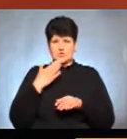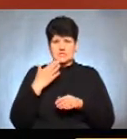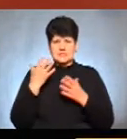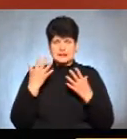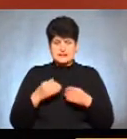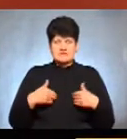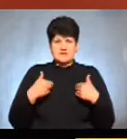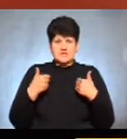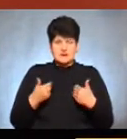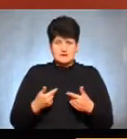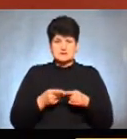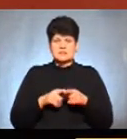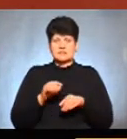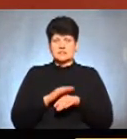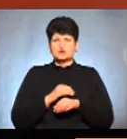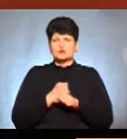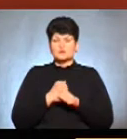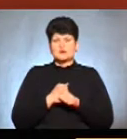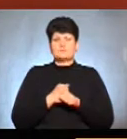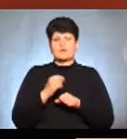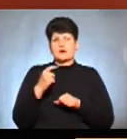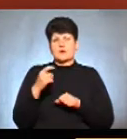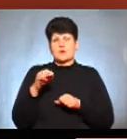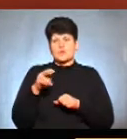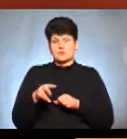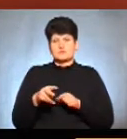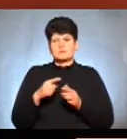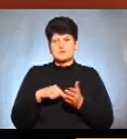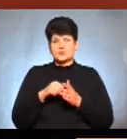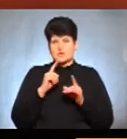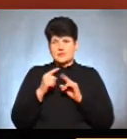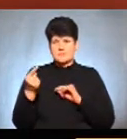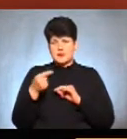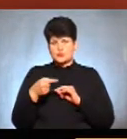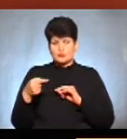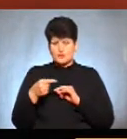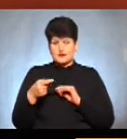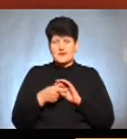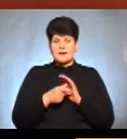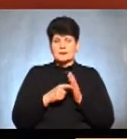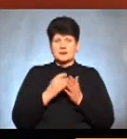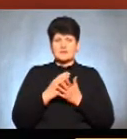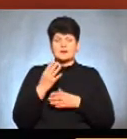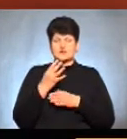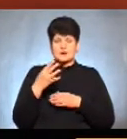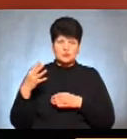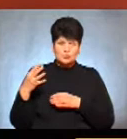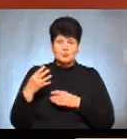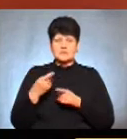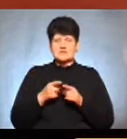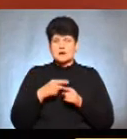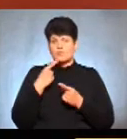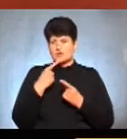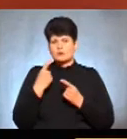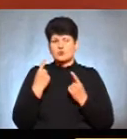зверталися. Фактично вони це робили в холі міської ради, тобто на першому поверсі, хоча сам кабінет знаходиться на четвертому поверсі. Тобто це говорило про